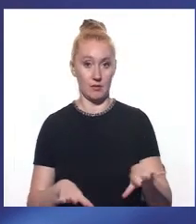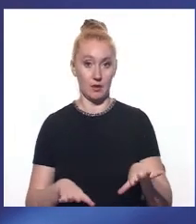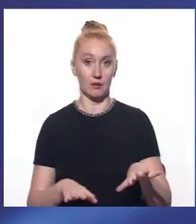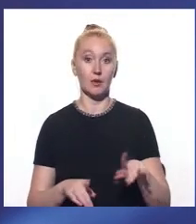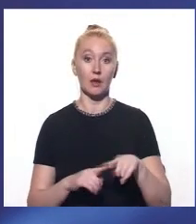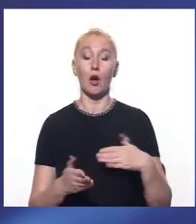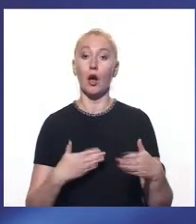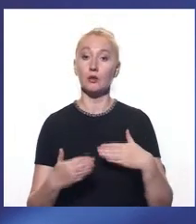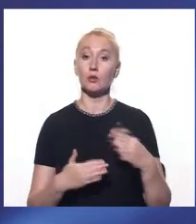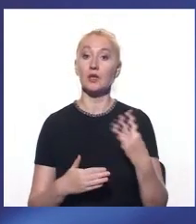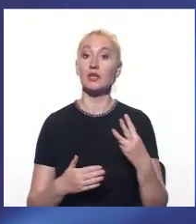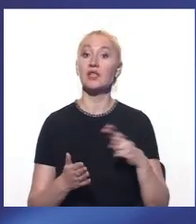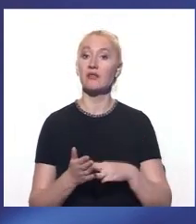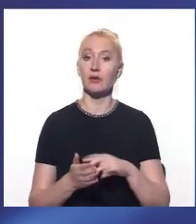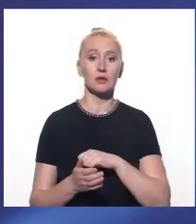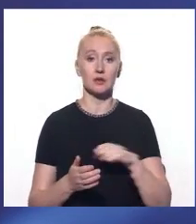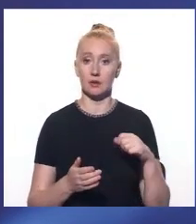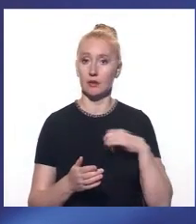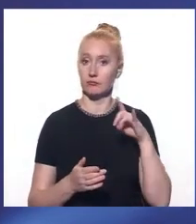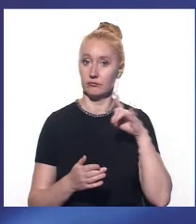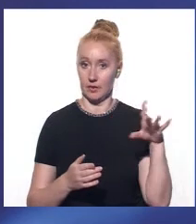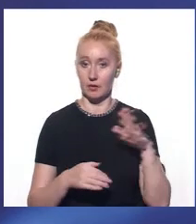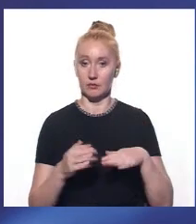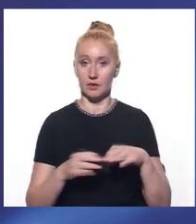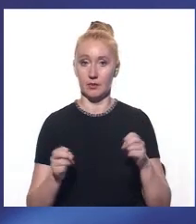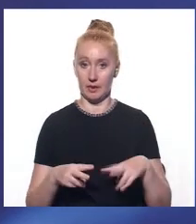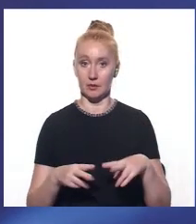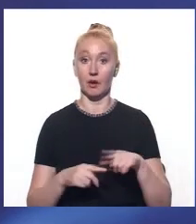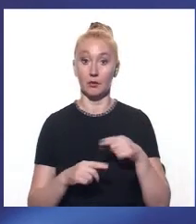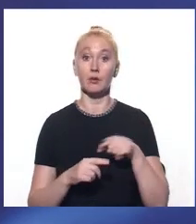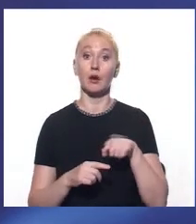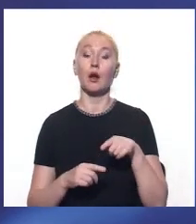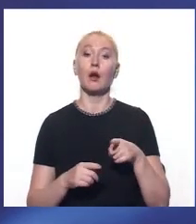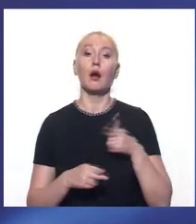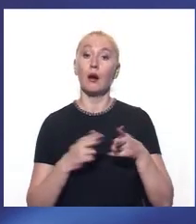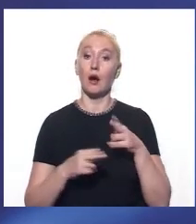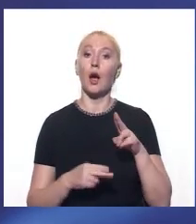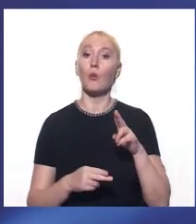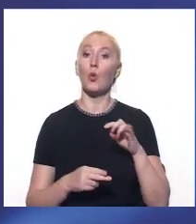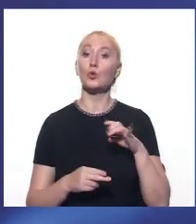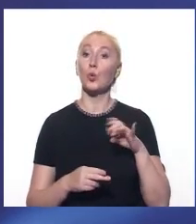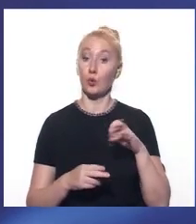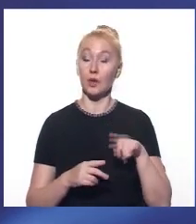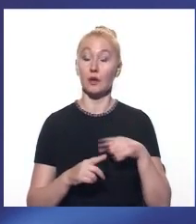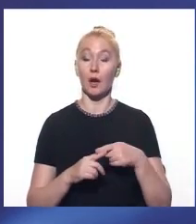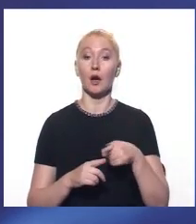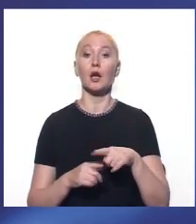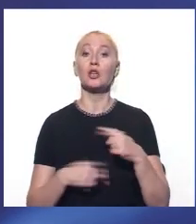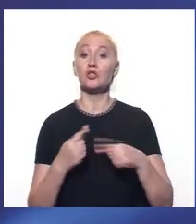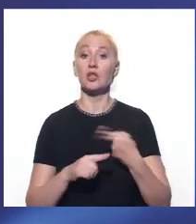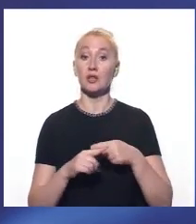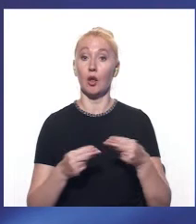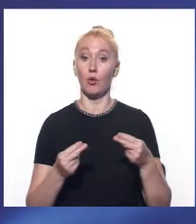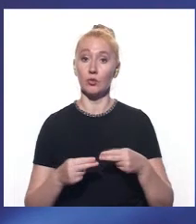Стосується воно 38 найбільш популярних спеціальностей. Авторка петиції Яна Бутуріна говорить, що через це